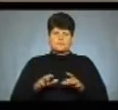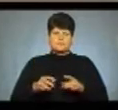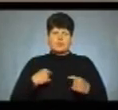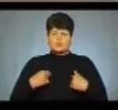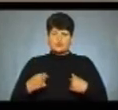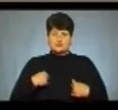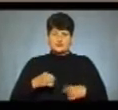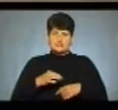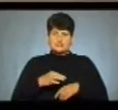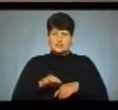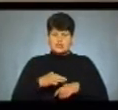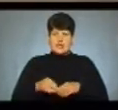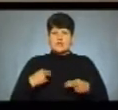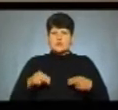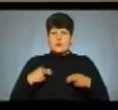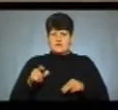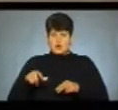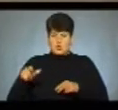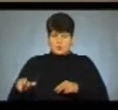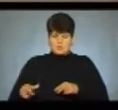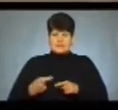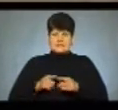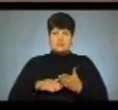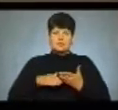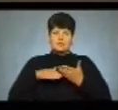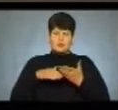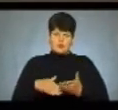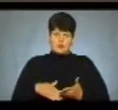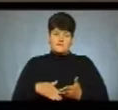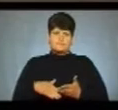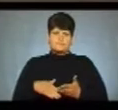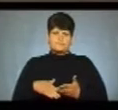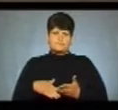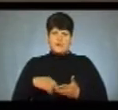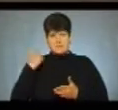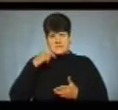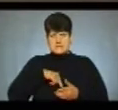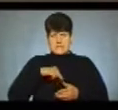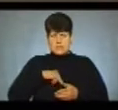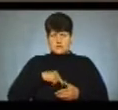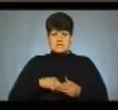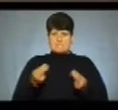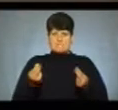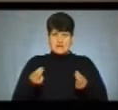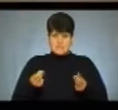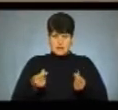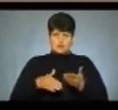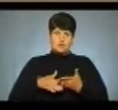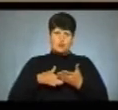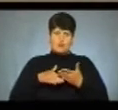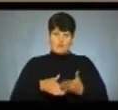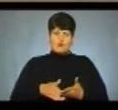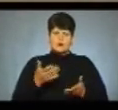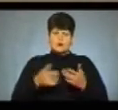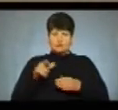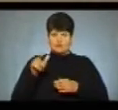від торгівлі людьми. Цей статус передбачає допомогу психологічну, матеріальну, допомогу, якщо